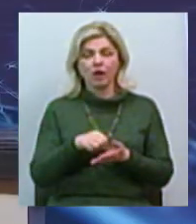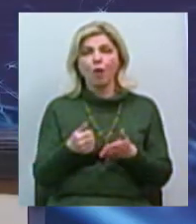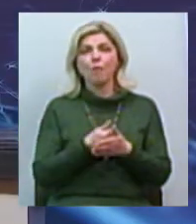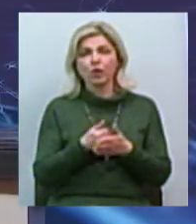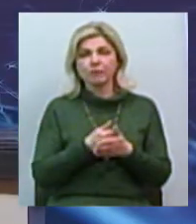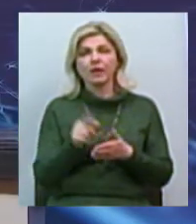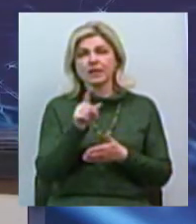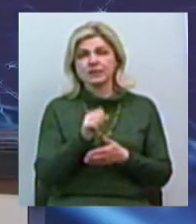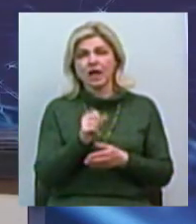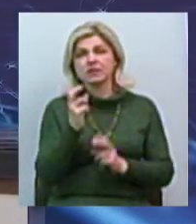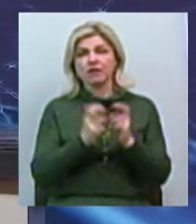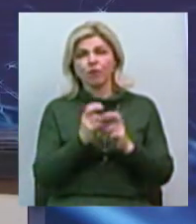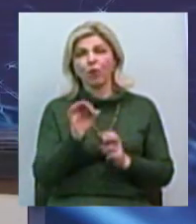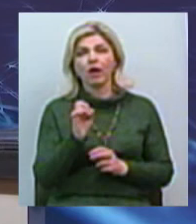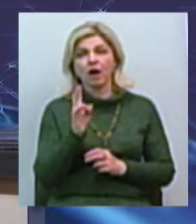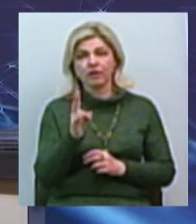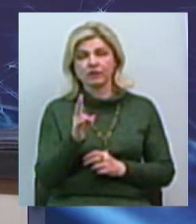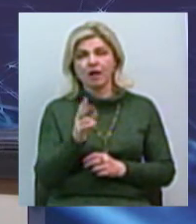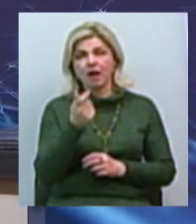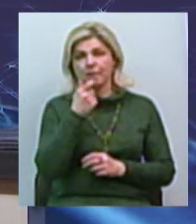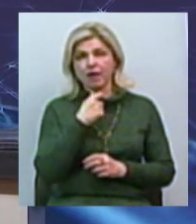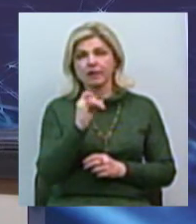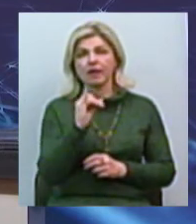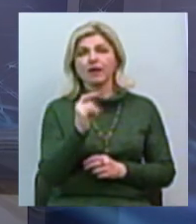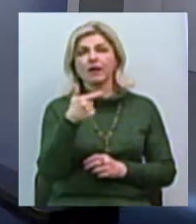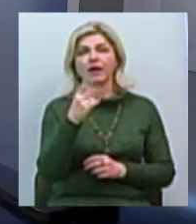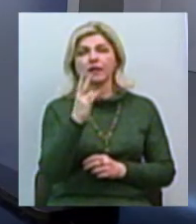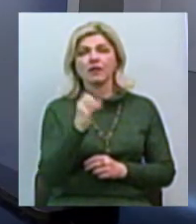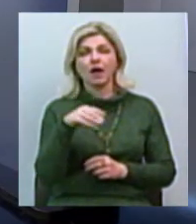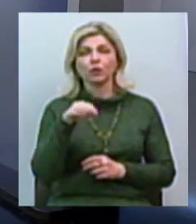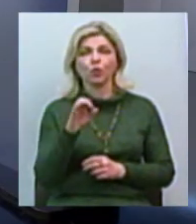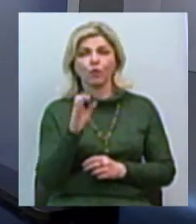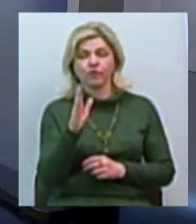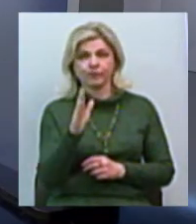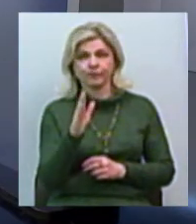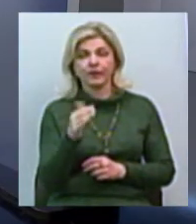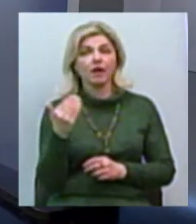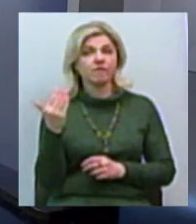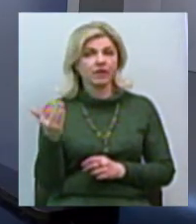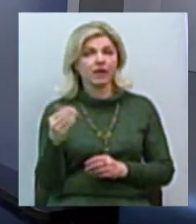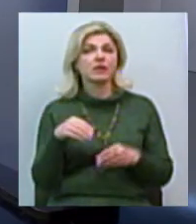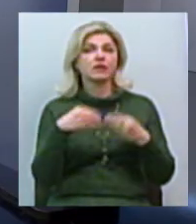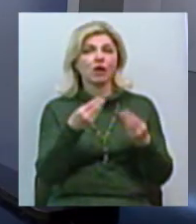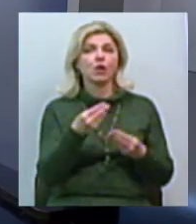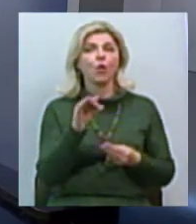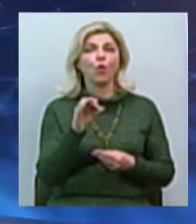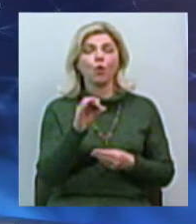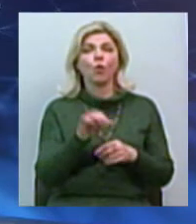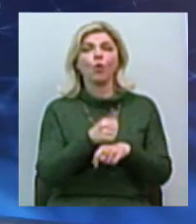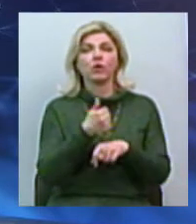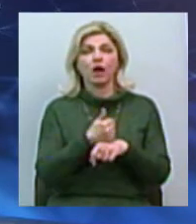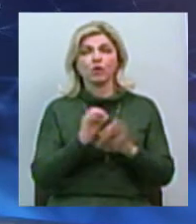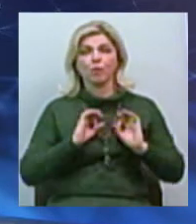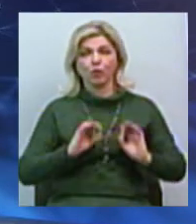як представник російських олігархів, пан Ігнатов, про нього йдеться, він надає Офісу Генерального прокурора інформацію,